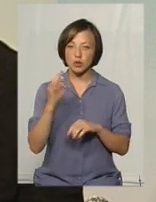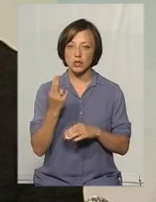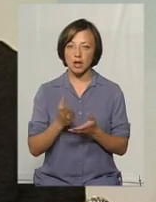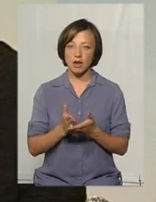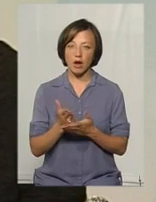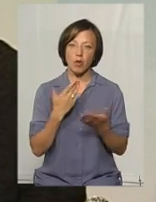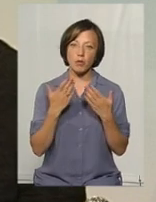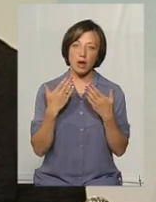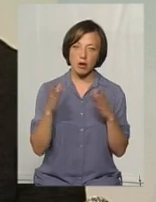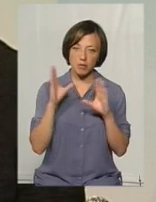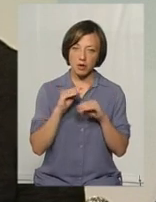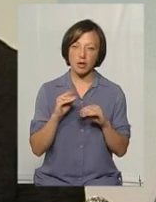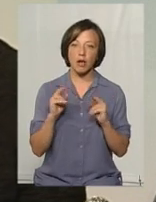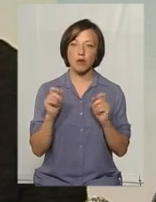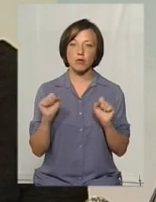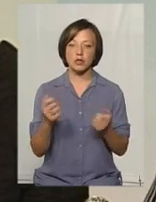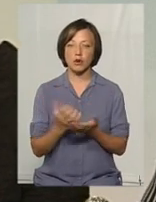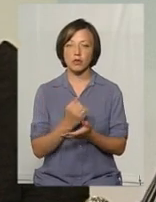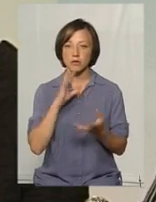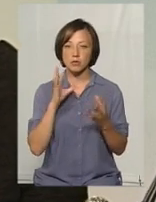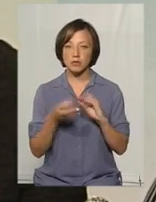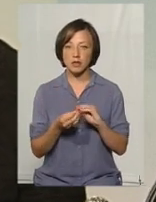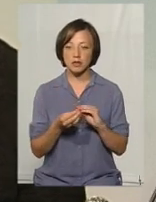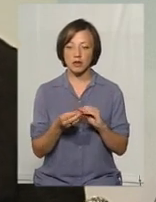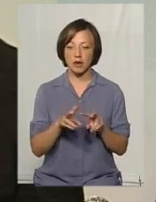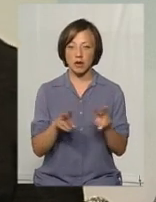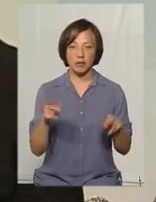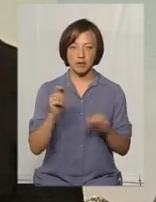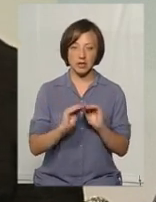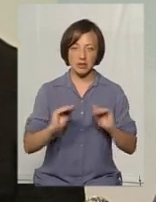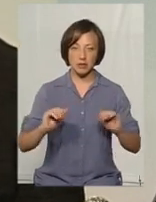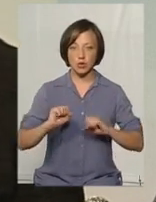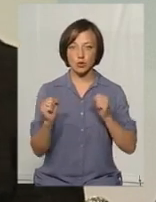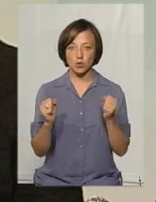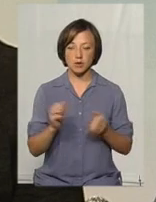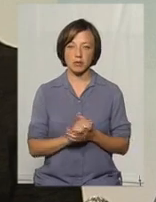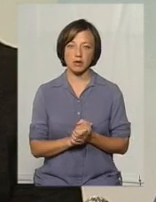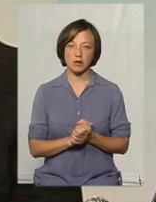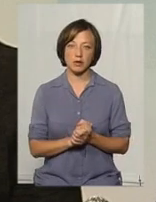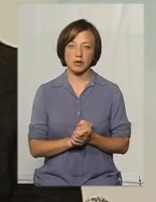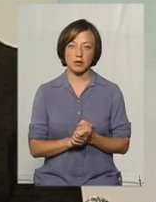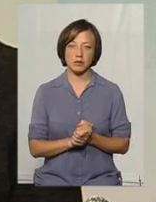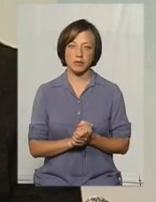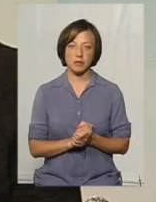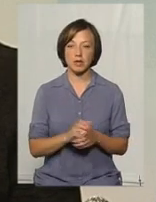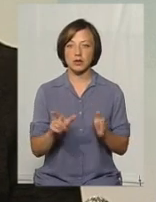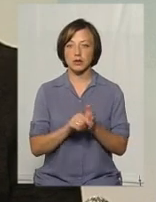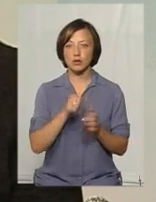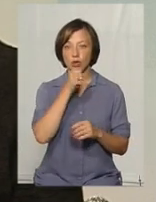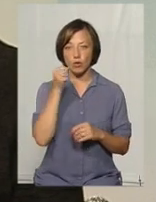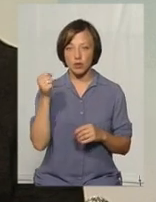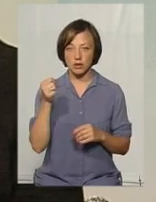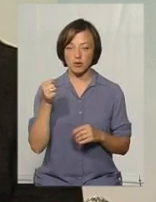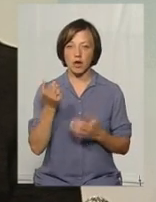Наскільки вона комунікабельна, як вона може знаходити спільну мову з однолітками, з друзями, з дорослими.